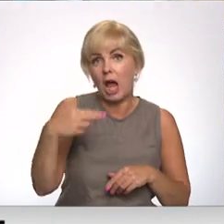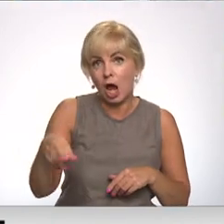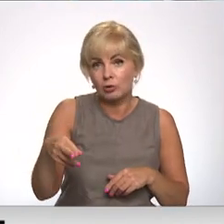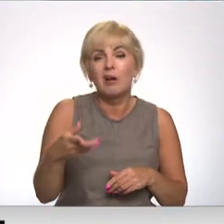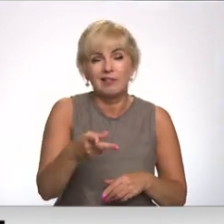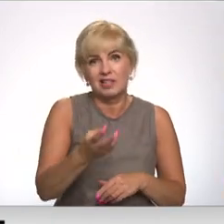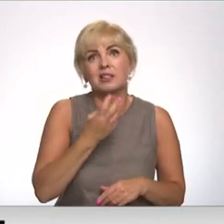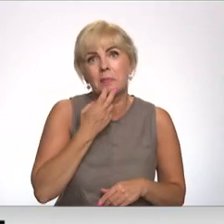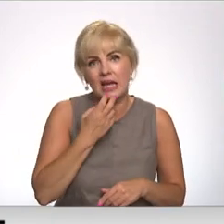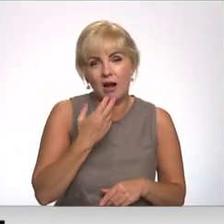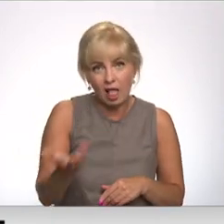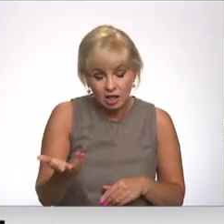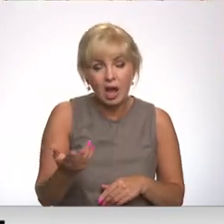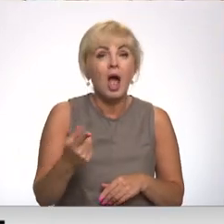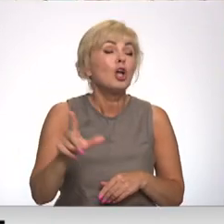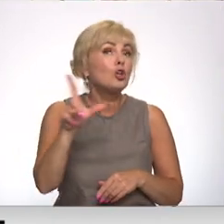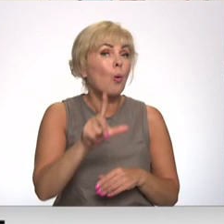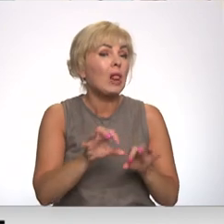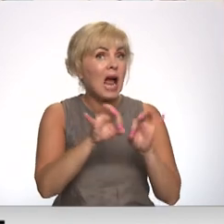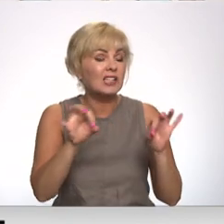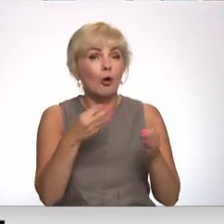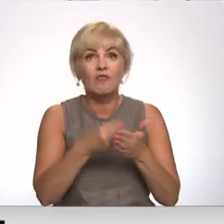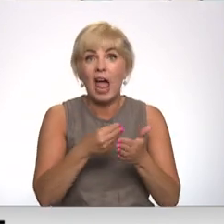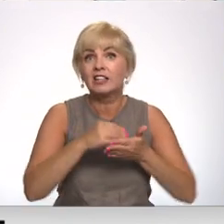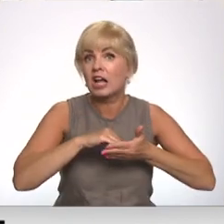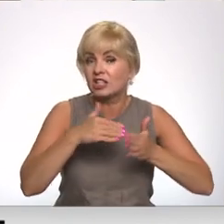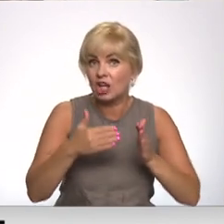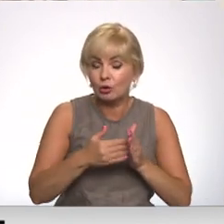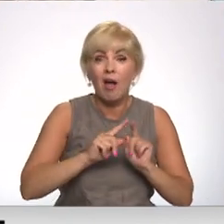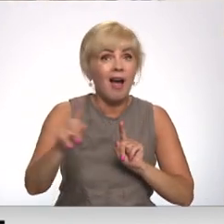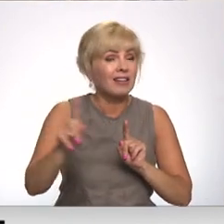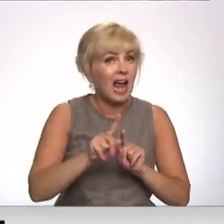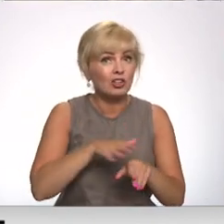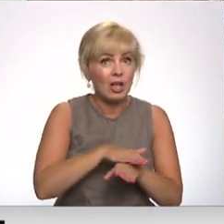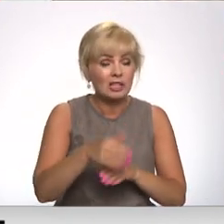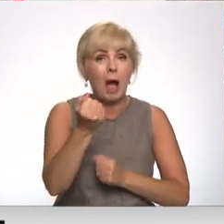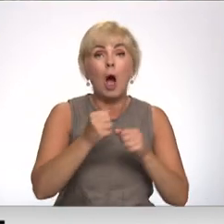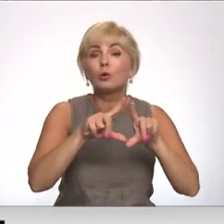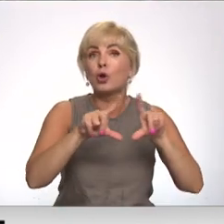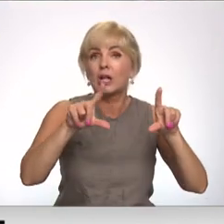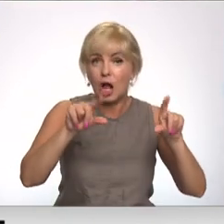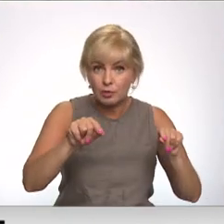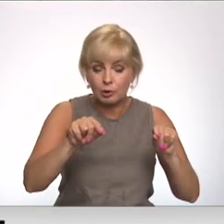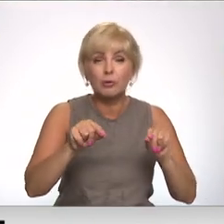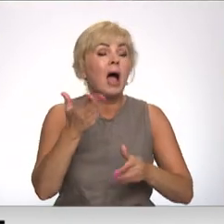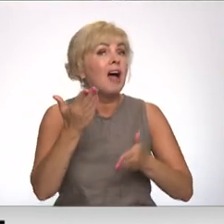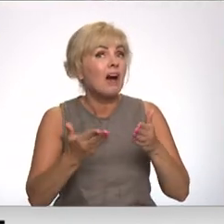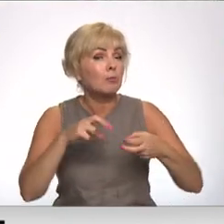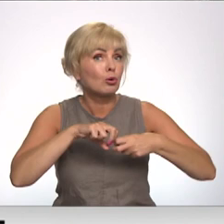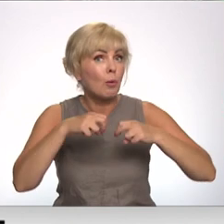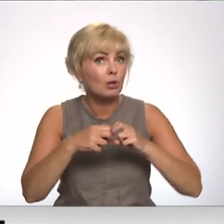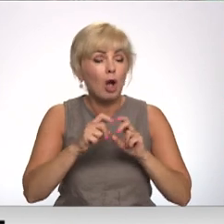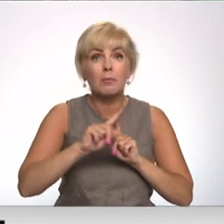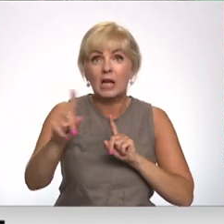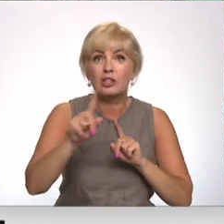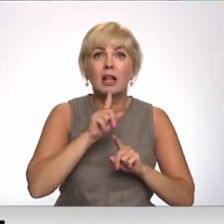Tas ir smiklīgi. Vēl jūlijas sākumā, vērtējot situāciju reisu neizpildi, autotransporta direkcijā pieļāva, ja problēmas ar reisiem